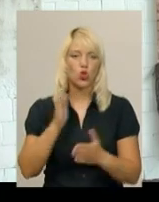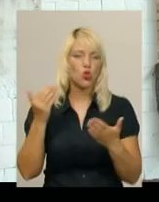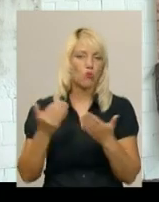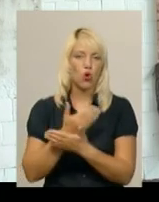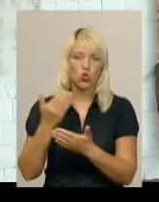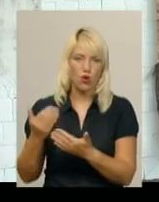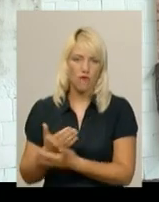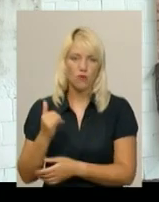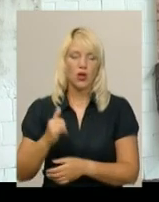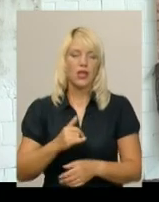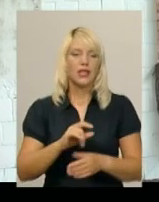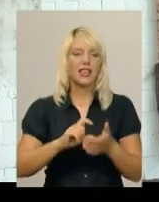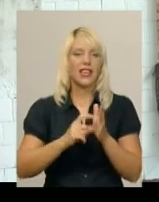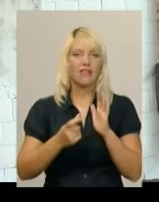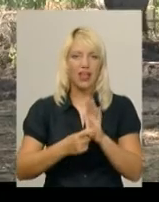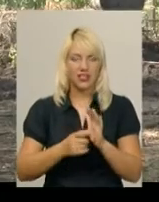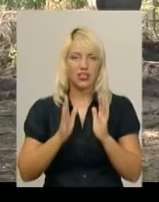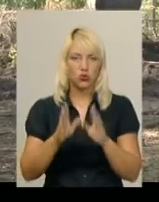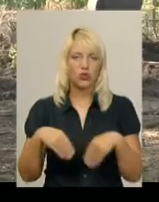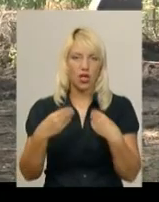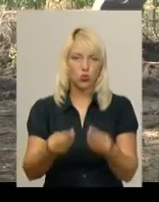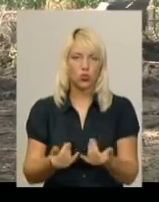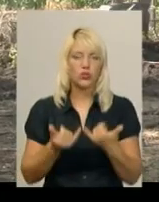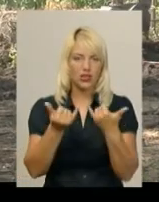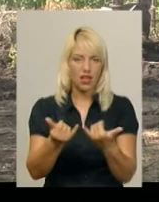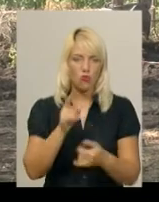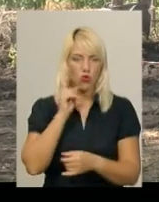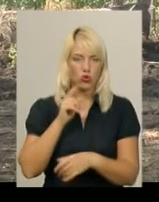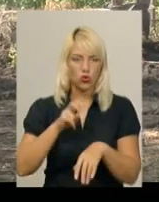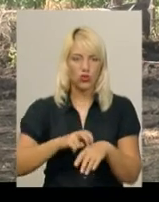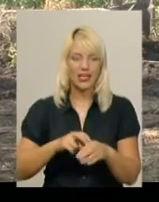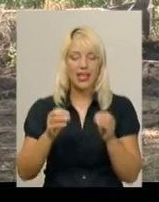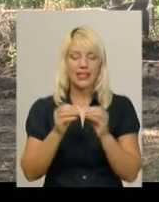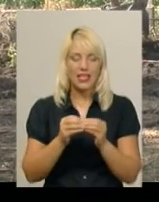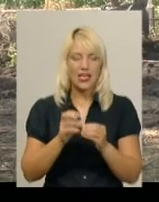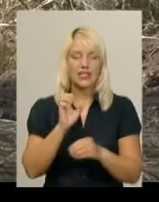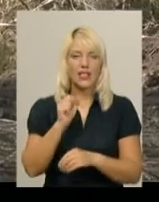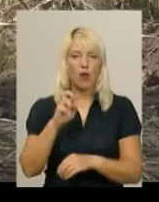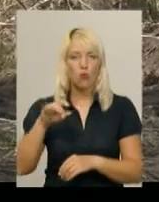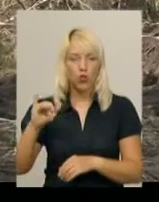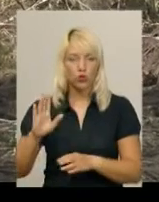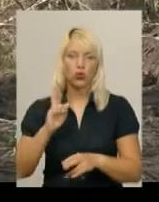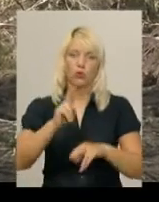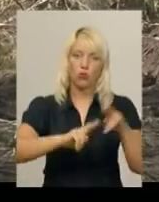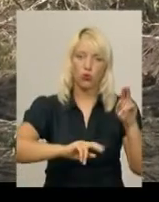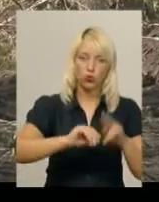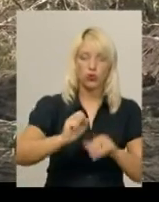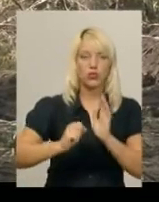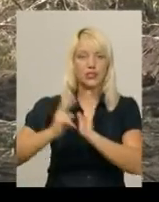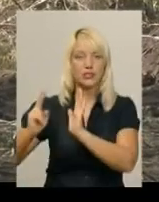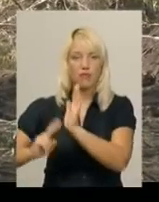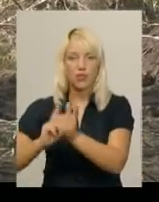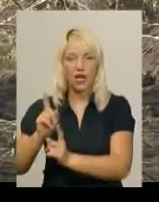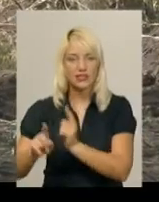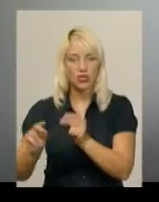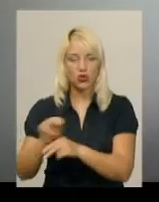з квартирою для молодого лікаря. 10 амбулаторій побудують та 17 реконструюють на Хмельниччині у цьому році, каже